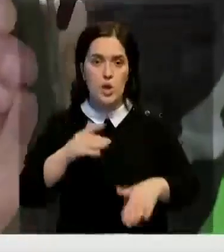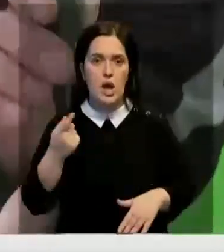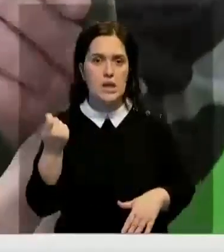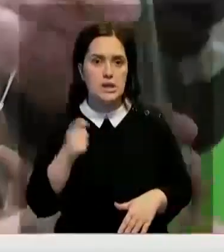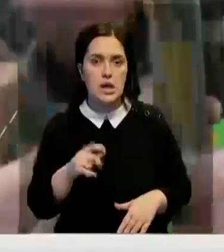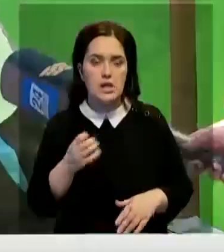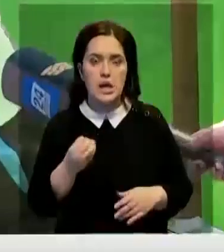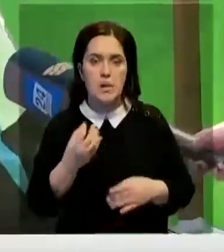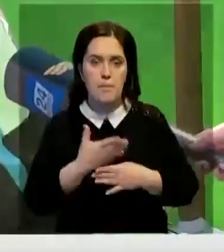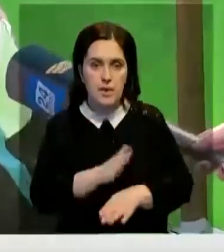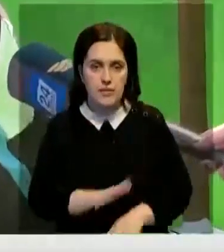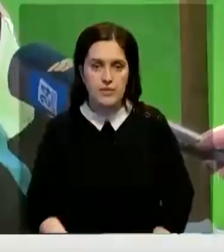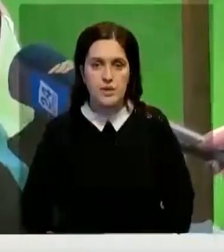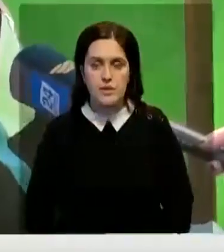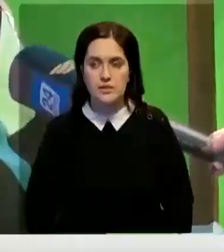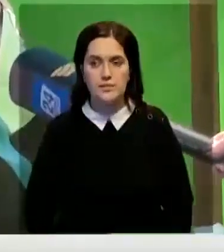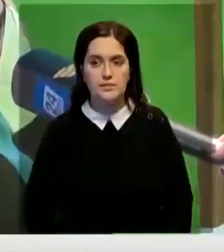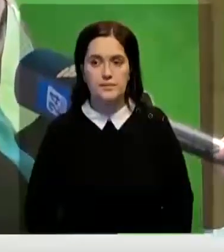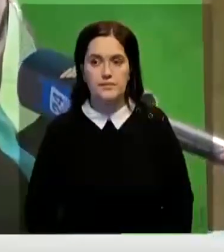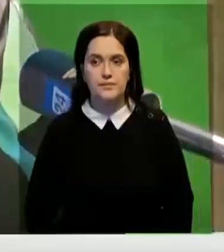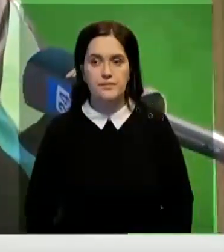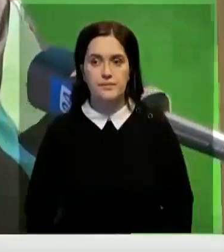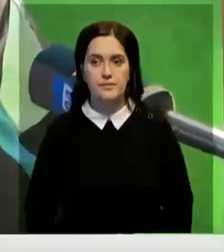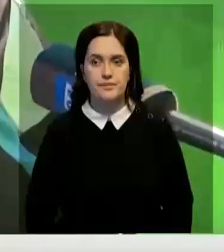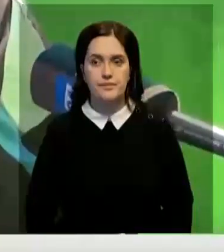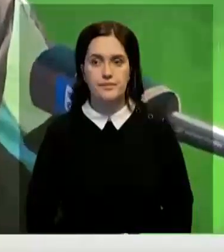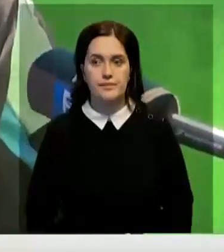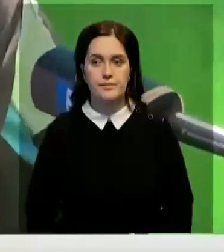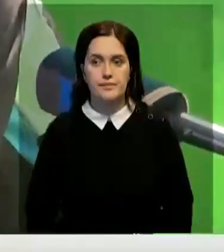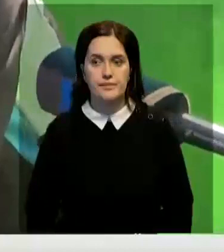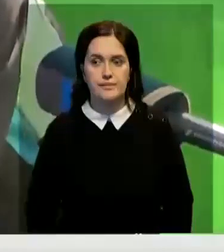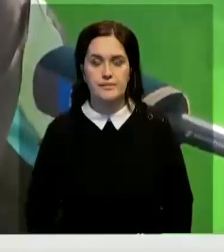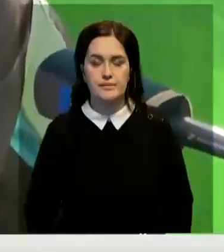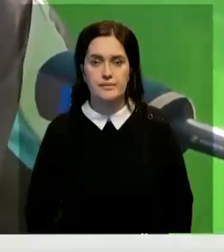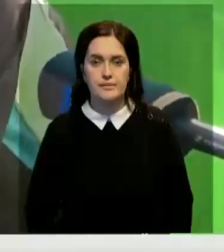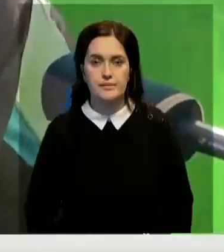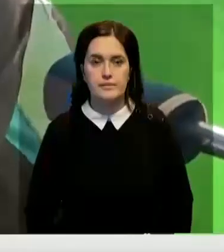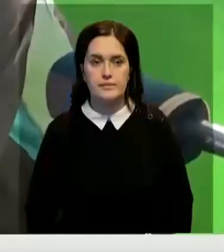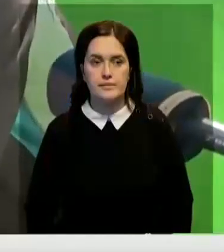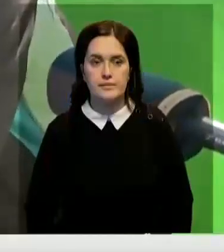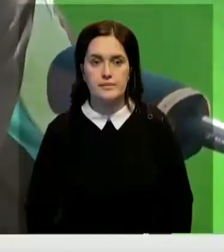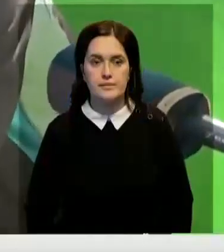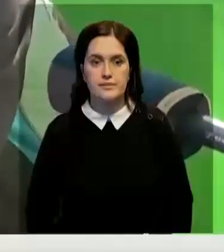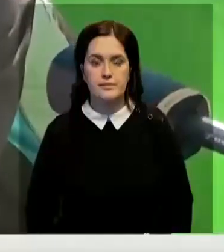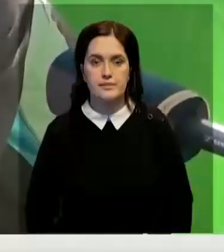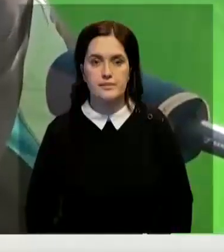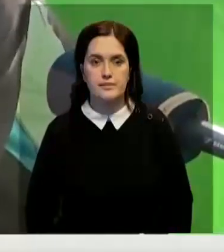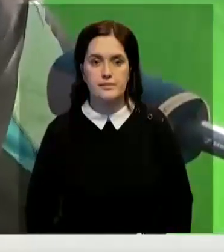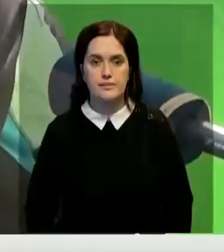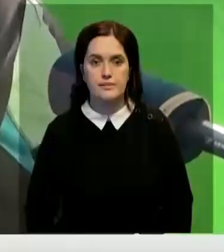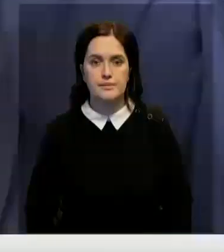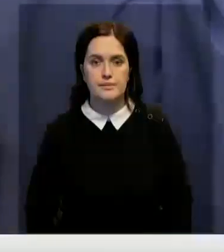не порвутся. Я буду держать, вот это делал. Давай, давай. И раз. Давай, давай. Ты просто дергай.